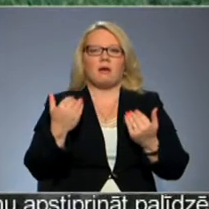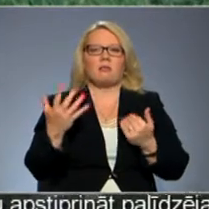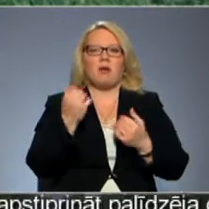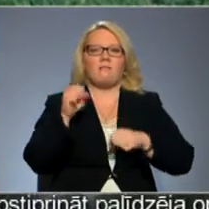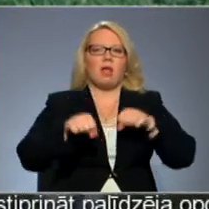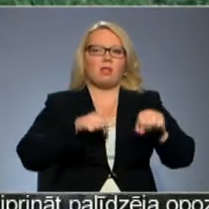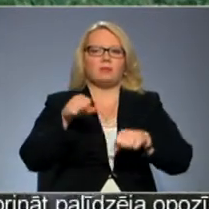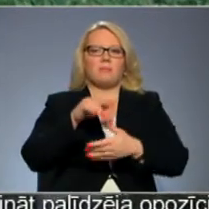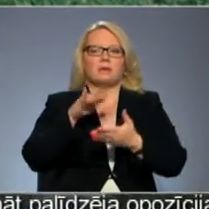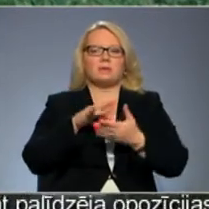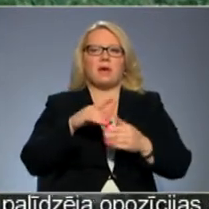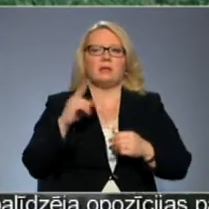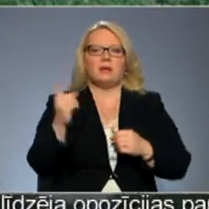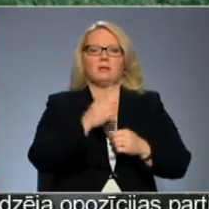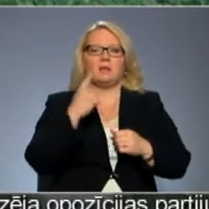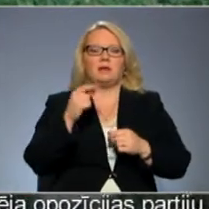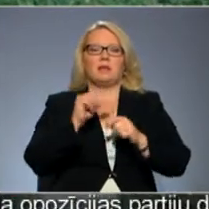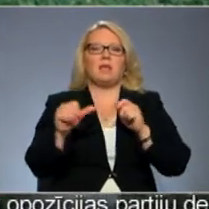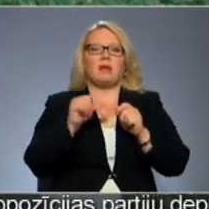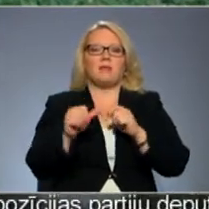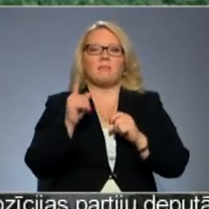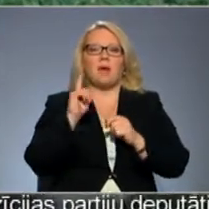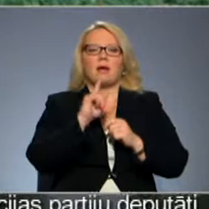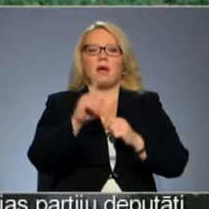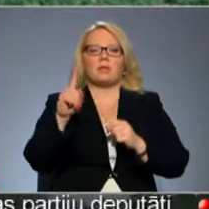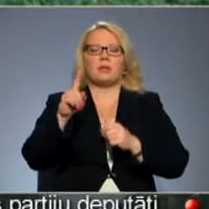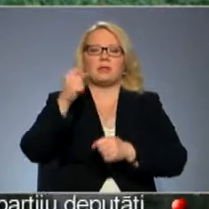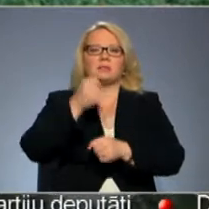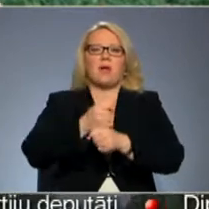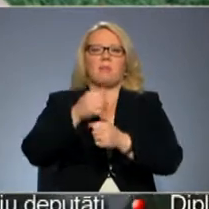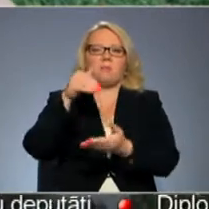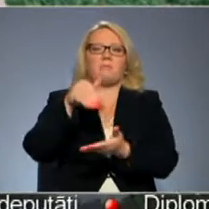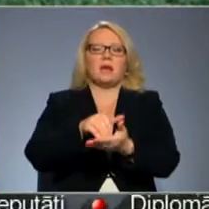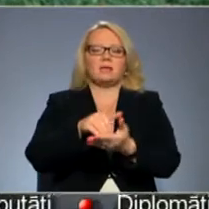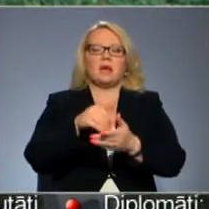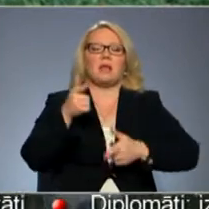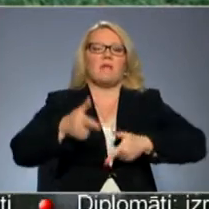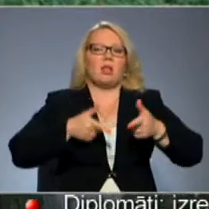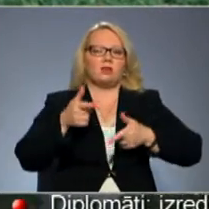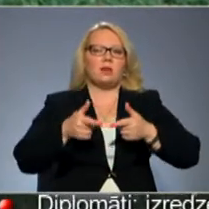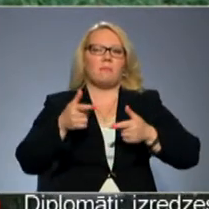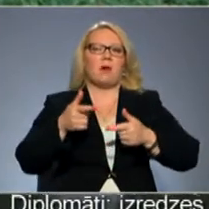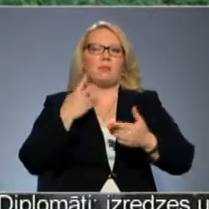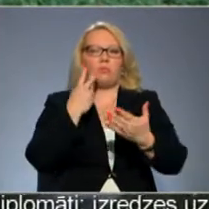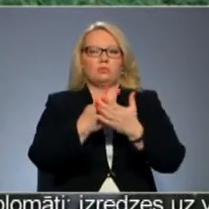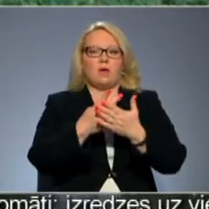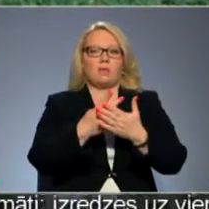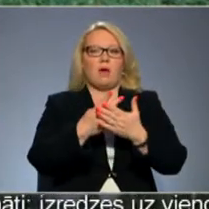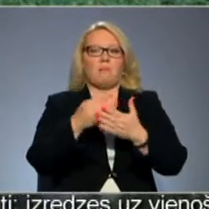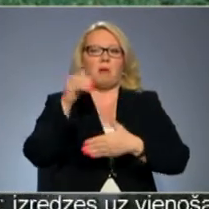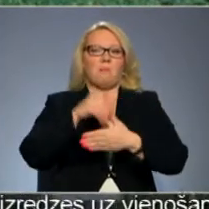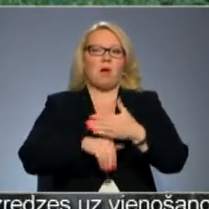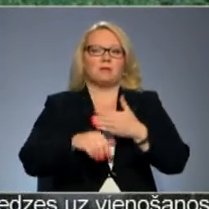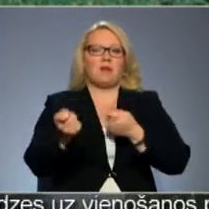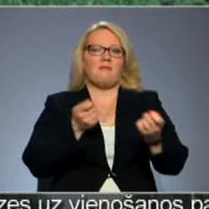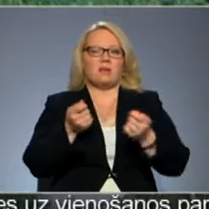teiksim, centru, jau dikti daudz degvielas pie katras taba, teiksim, piestāt ar velosipēdiem. Uzskatāva pastisku